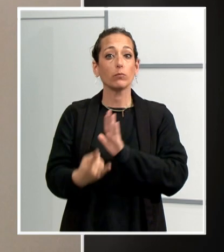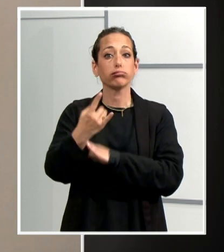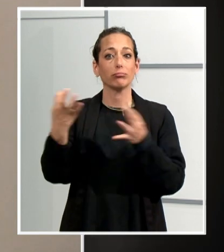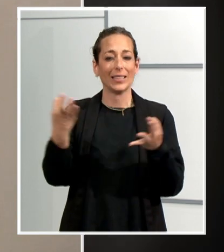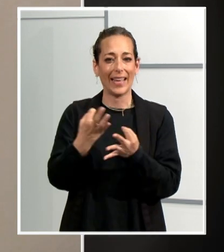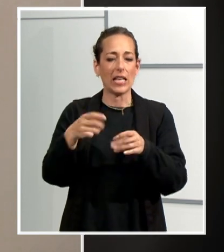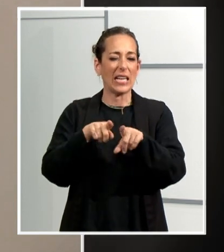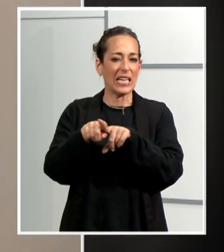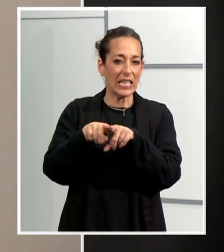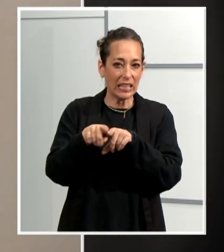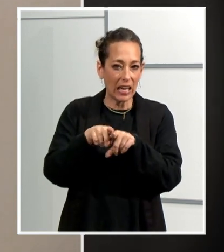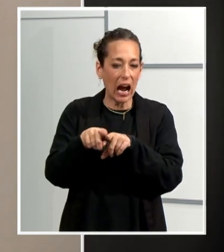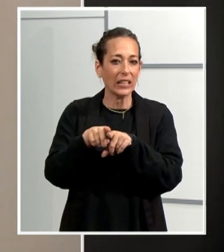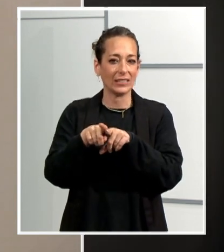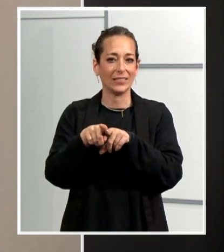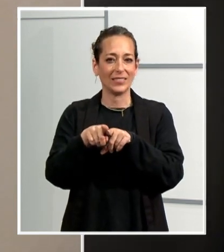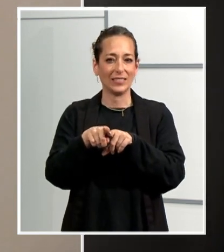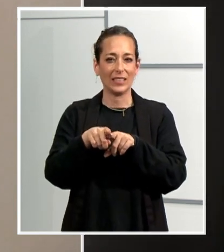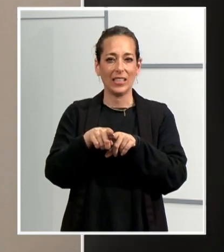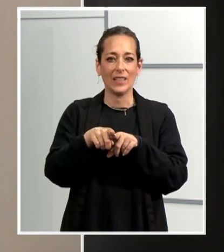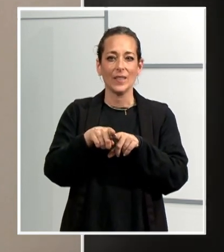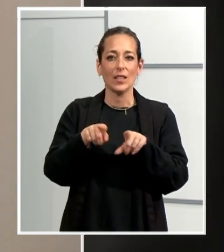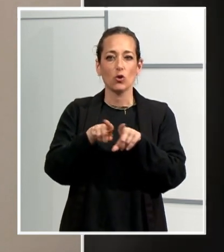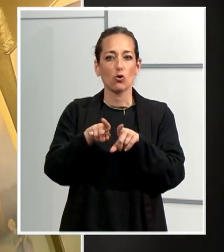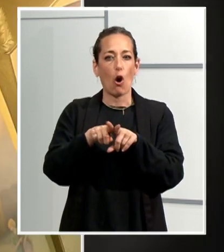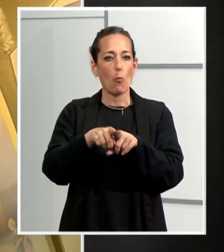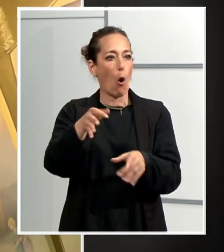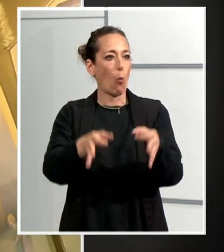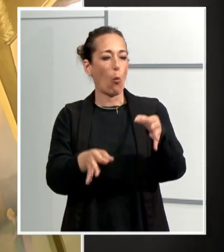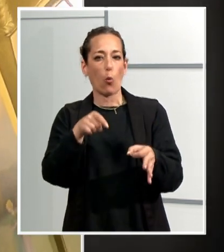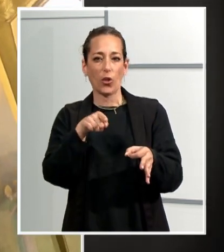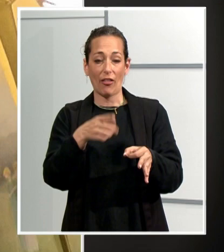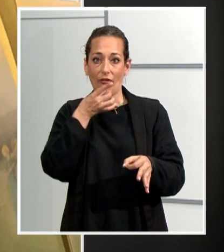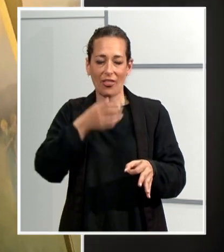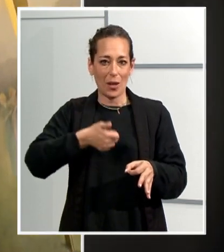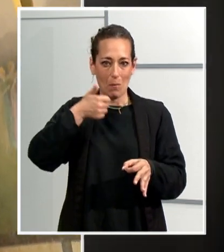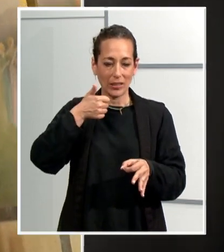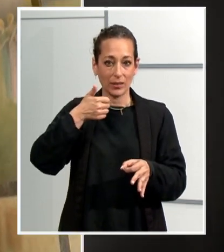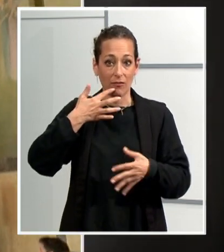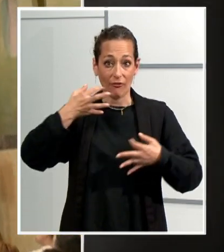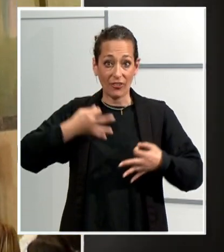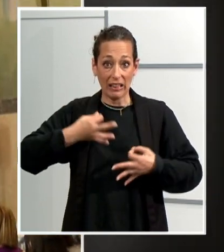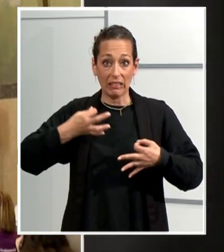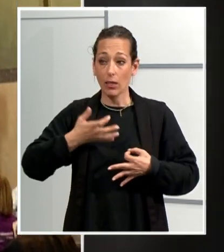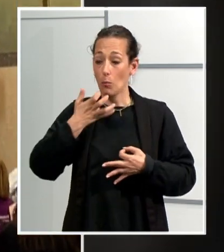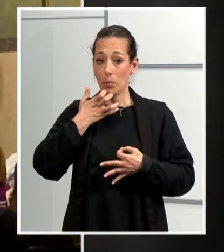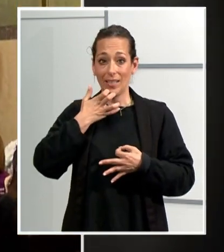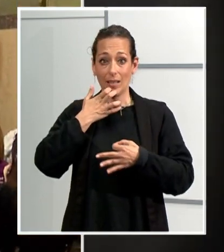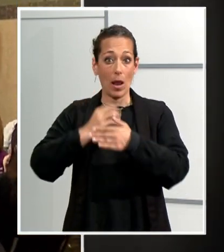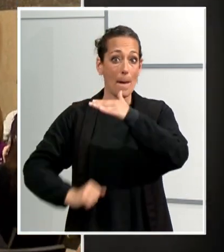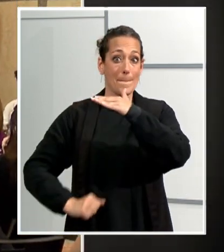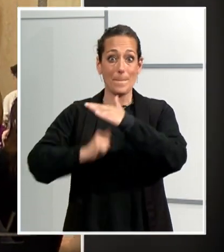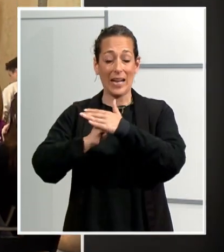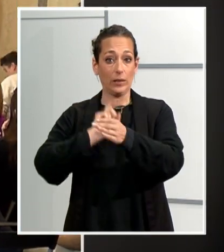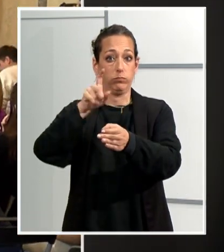crítiques, que els comentaris, jutjar, sigui tot molt més fàcil. I és veritat que una vegada que estàs potser al més alt de tot és quan t